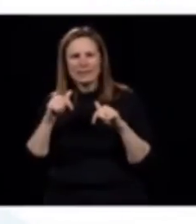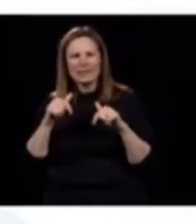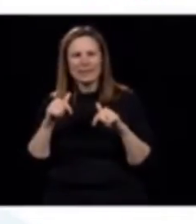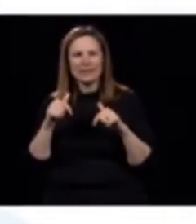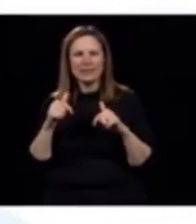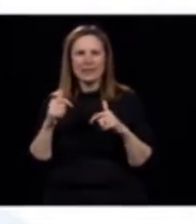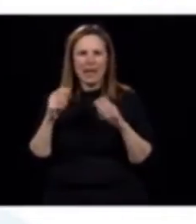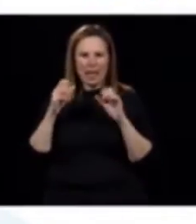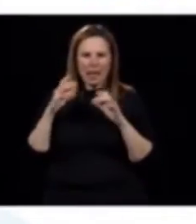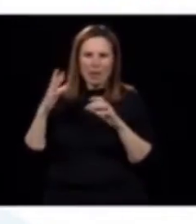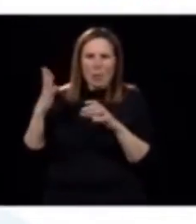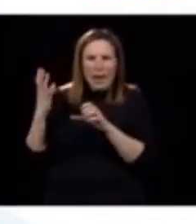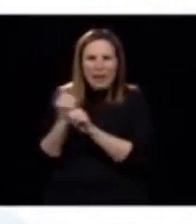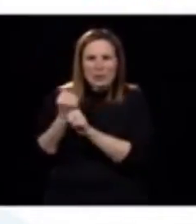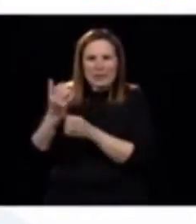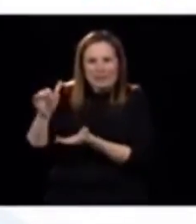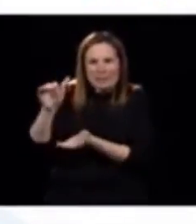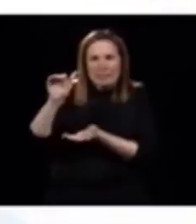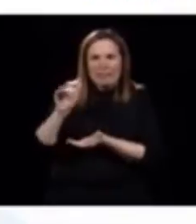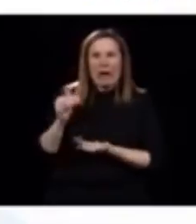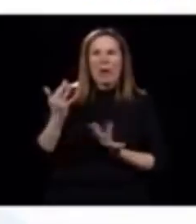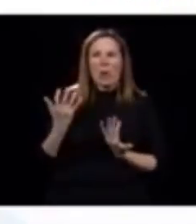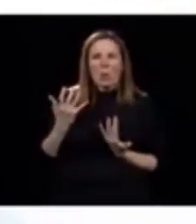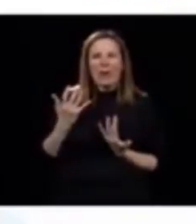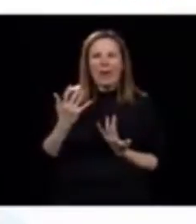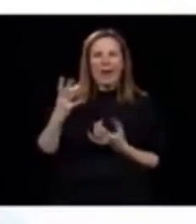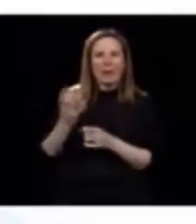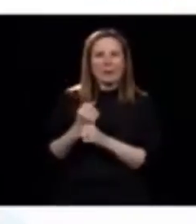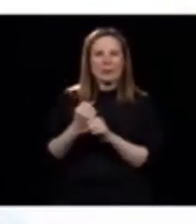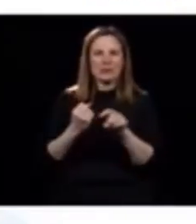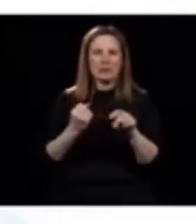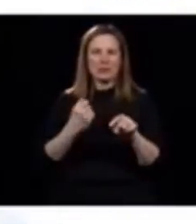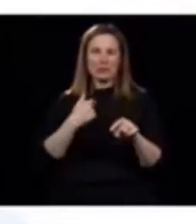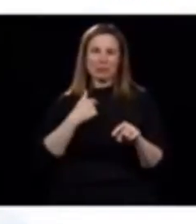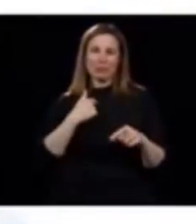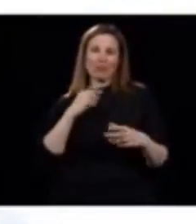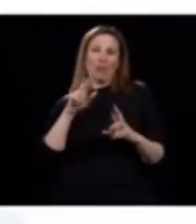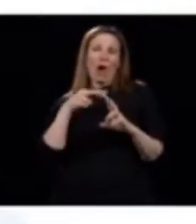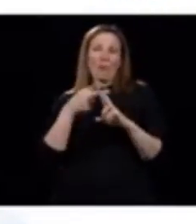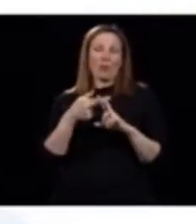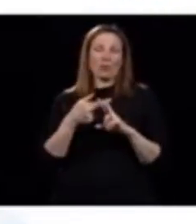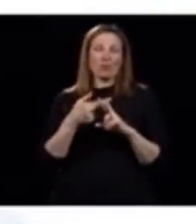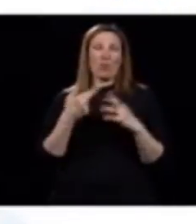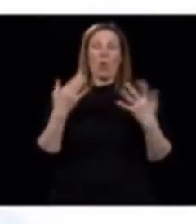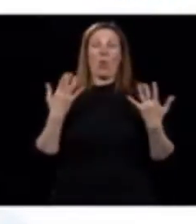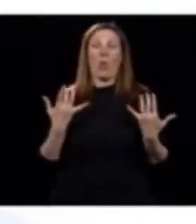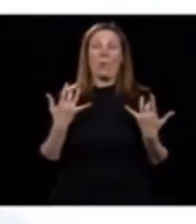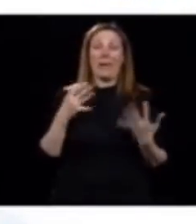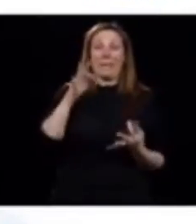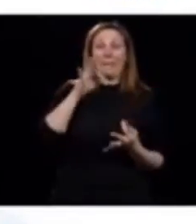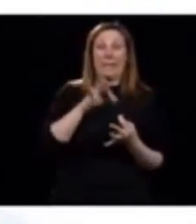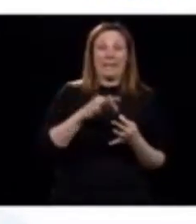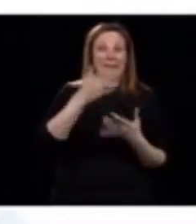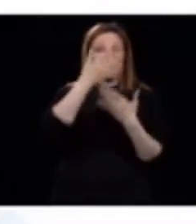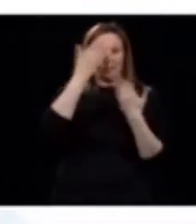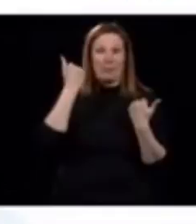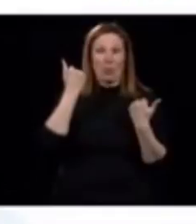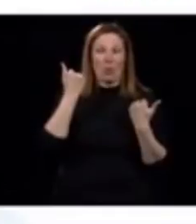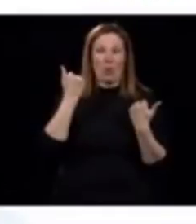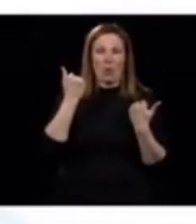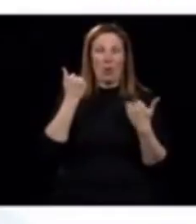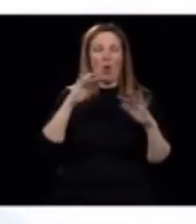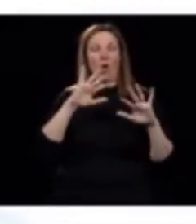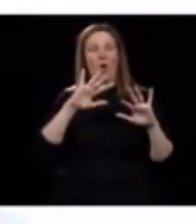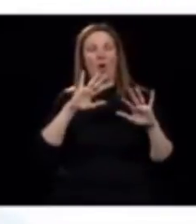pensez récupérer? Je ne pas le nombre récupéré, mais j'ai le nombre. On a le nombre à chaque jour qu'on a à notre